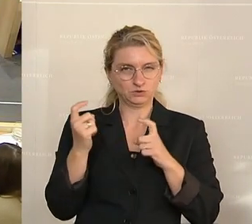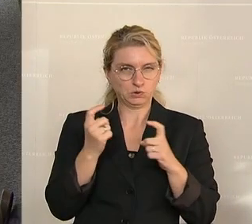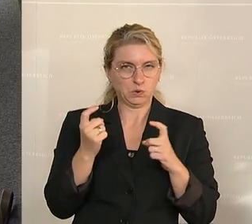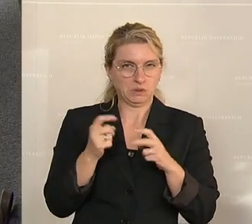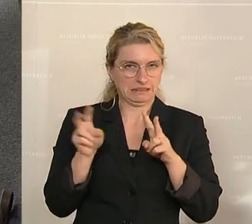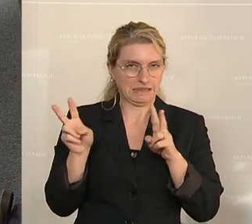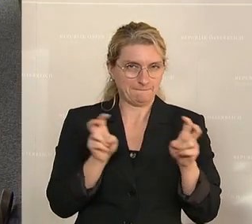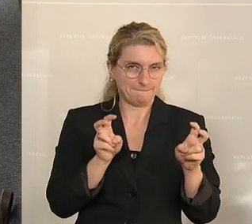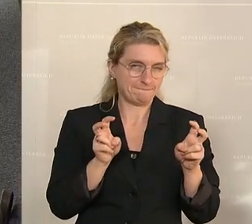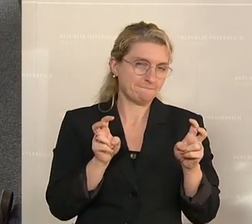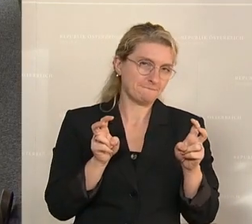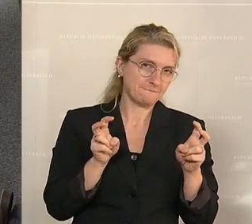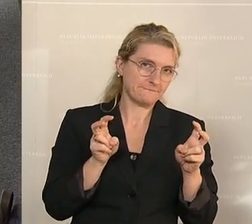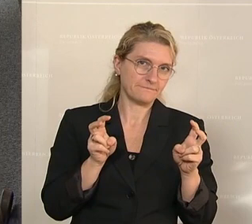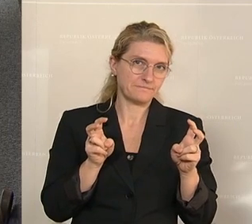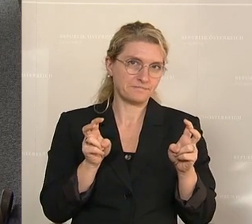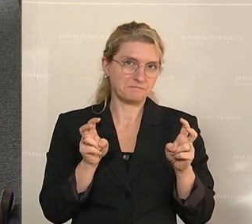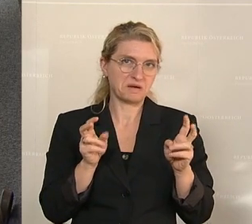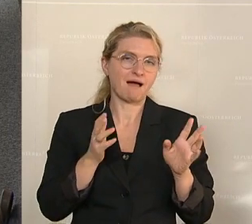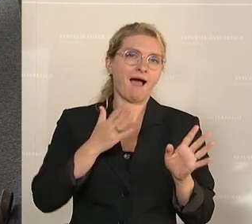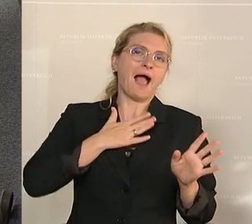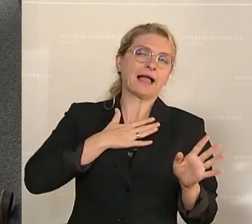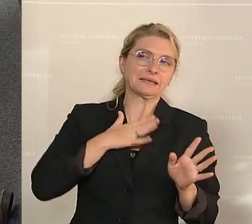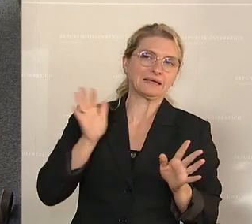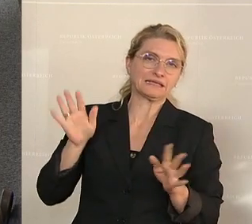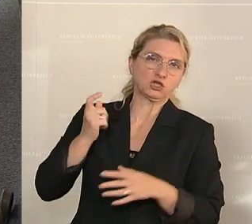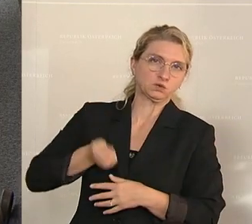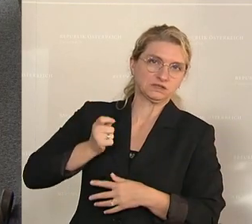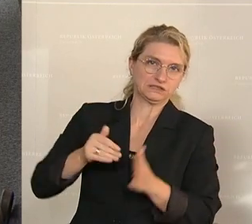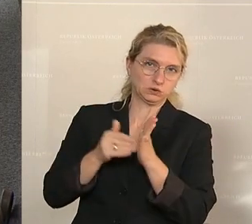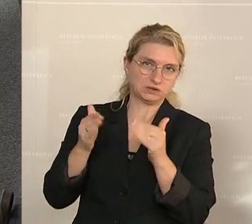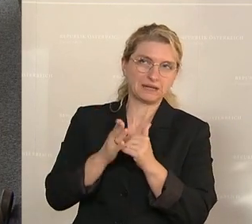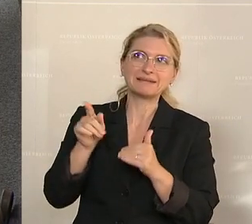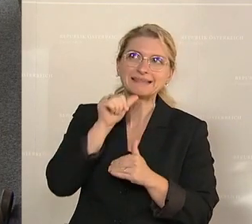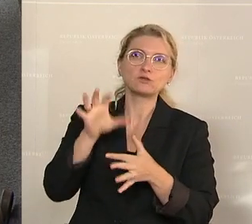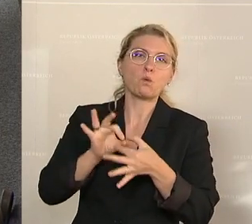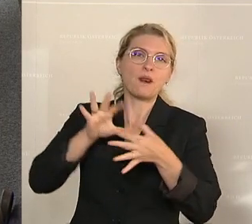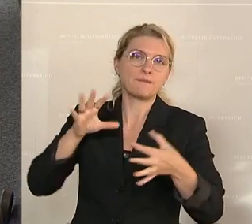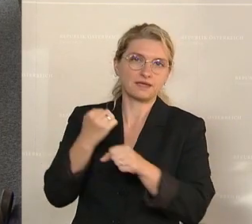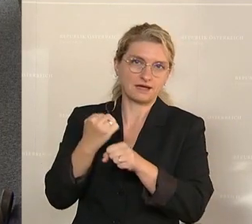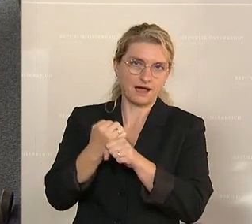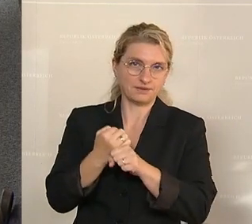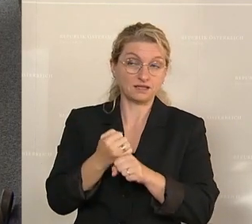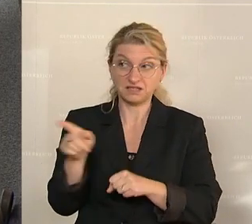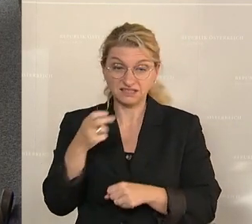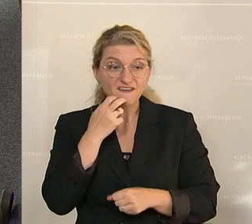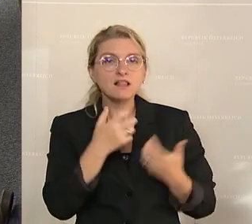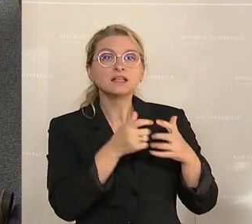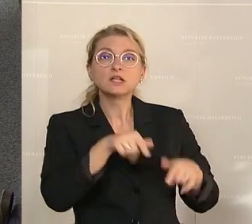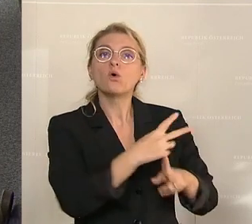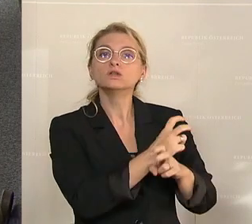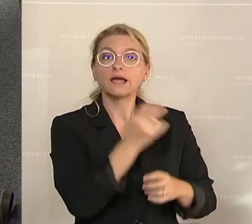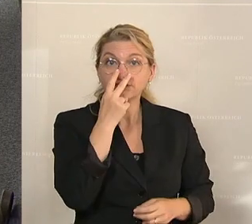rund um ein angebliches Justizsystem, das nicht unabhängig arbeiten kann. Ich möchte Ihnen nur spiegeln, wie es derzeit in Österreich ist.